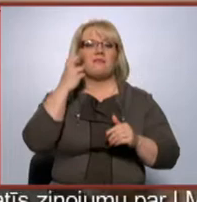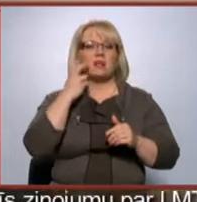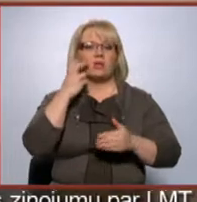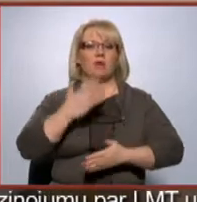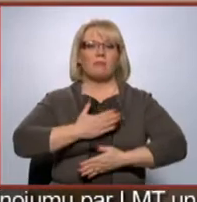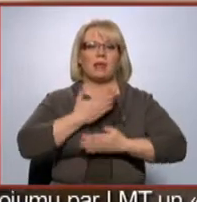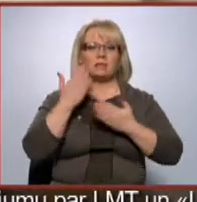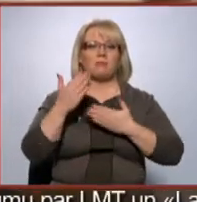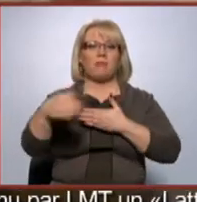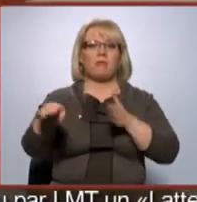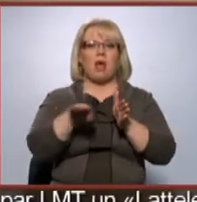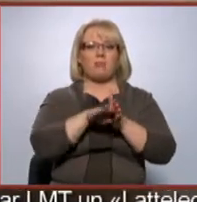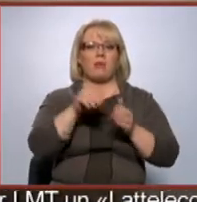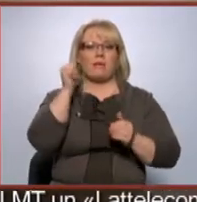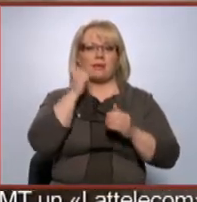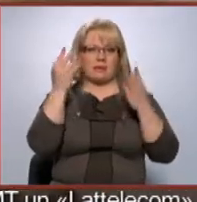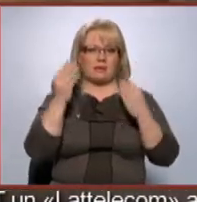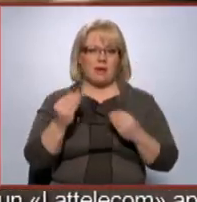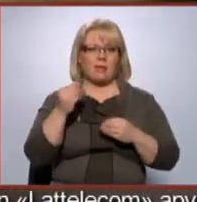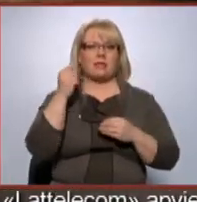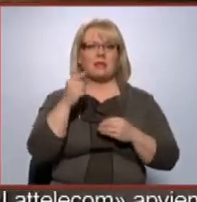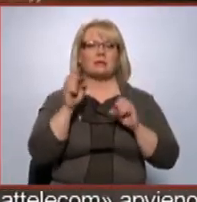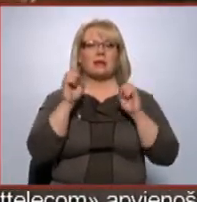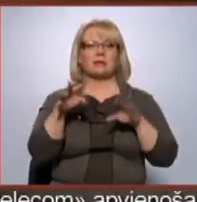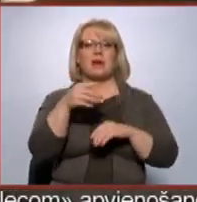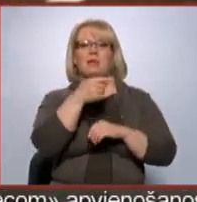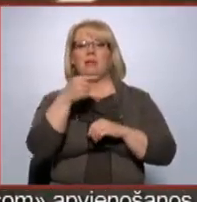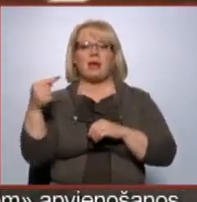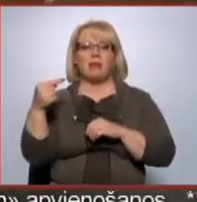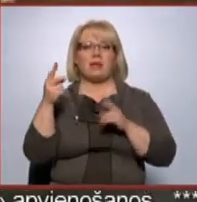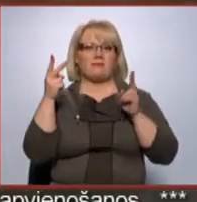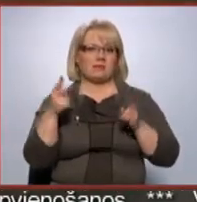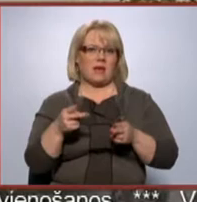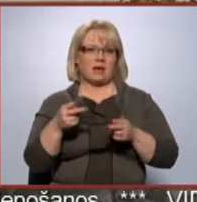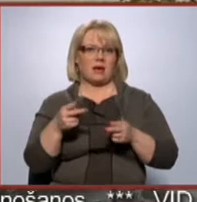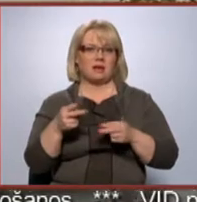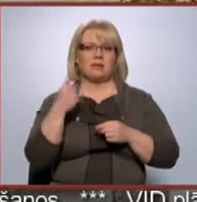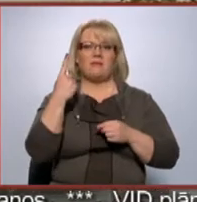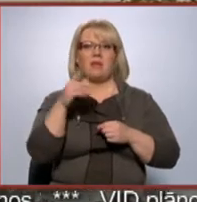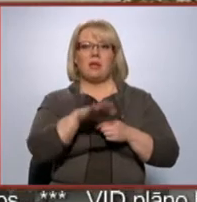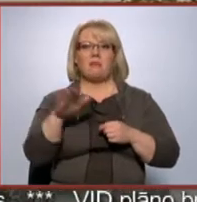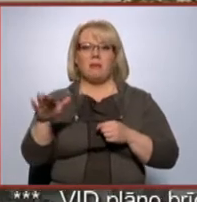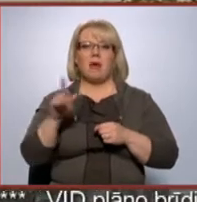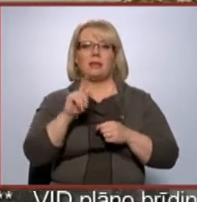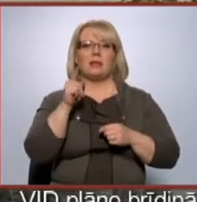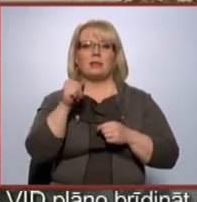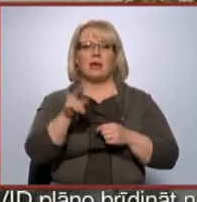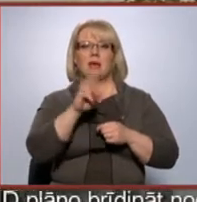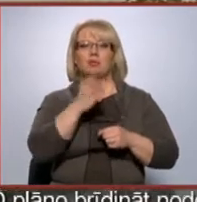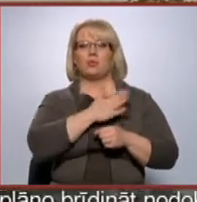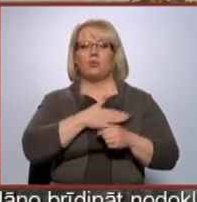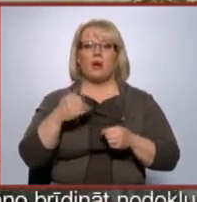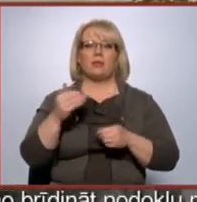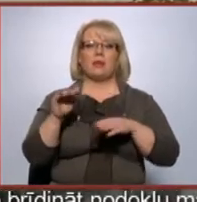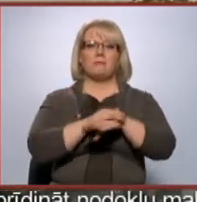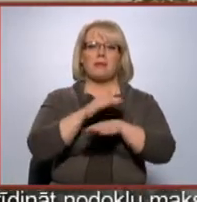mīlestības un klātbūtnes ikdienā. Tas atstāja arī negatīvas sekas. Vieni bērni ir tie, kas ir ļoti